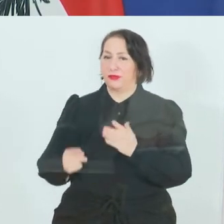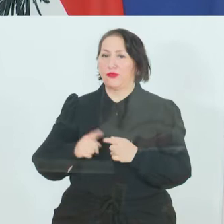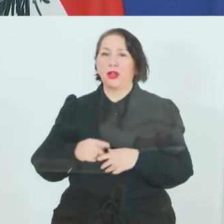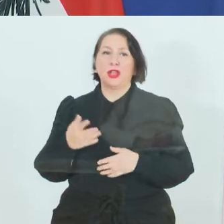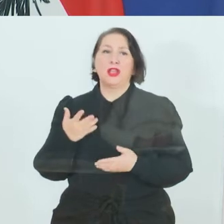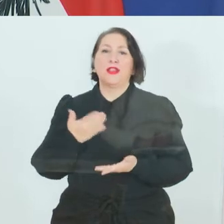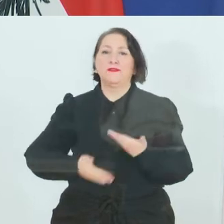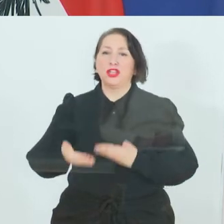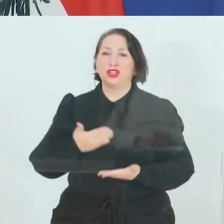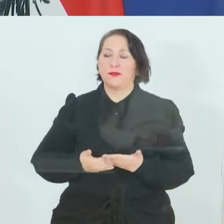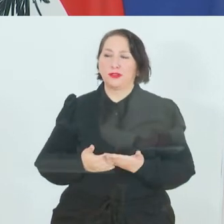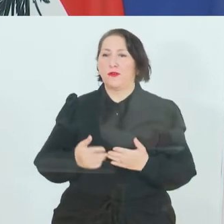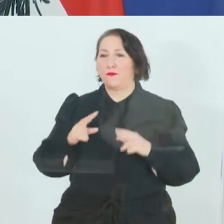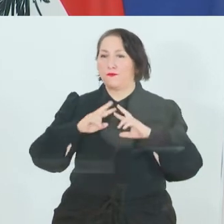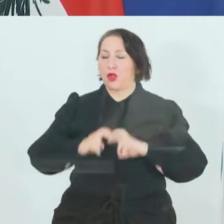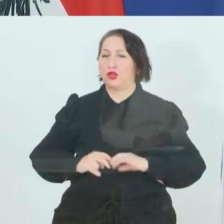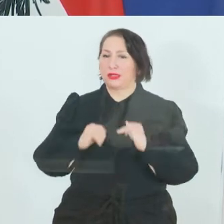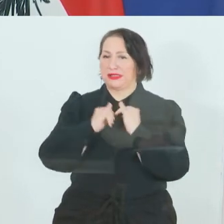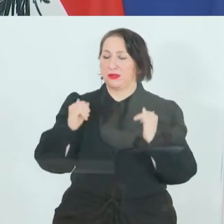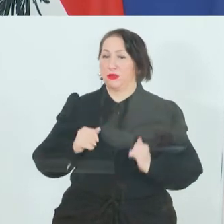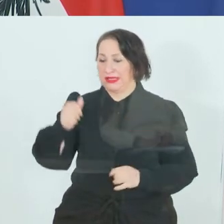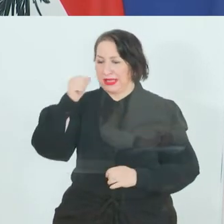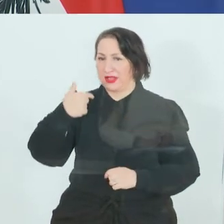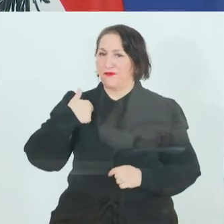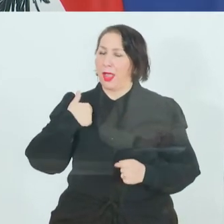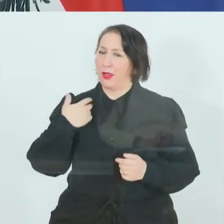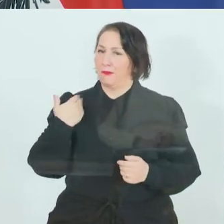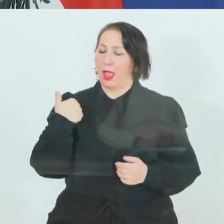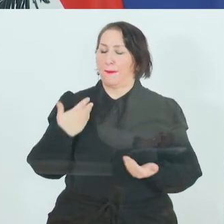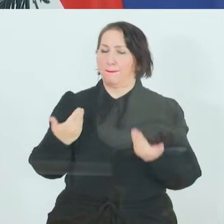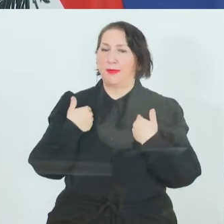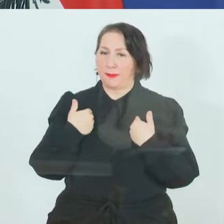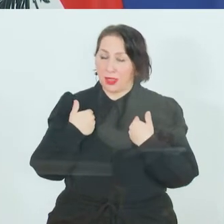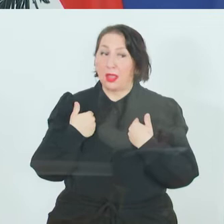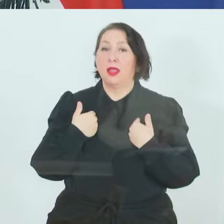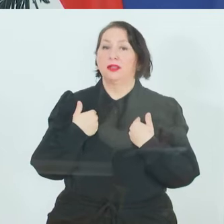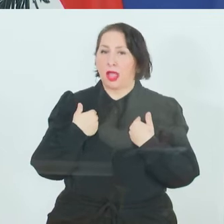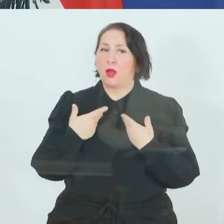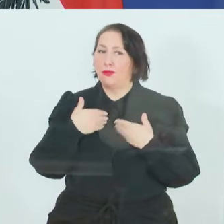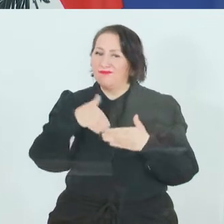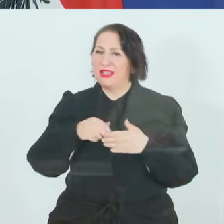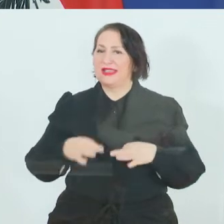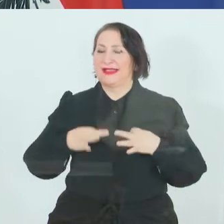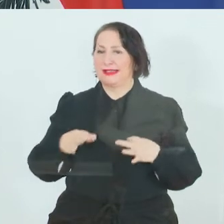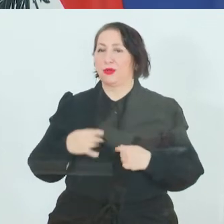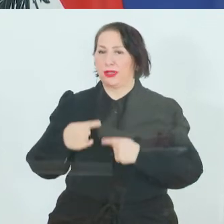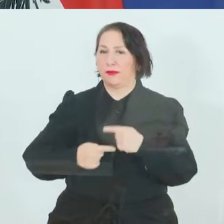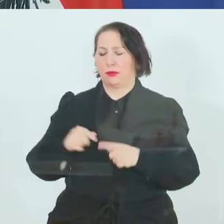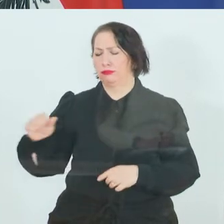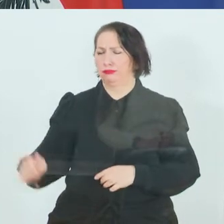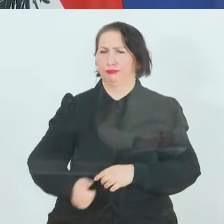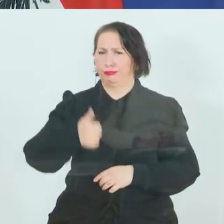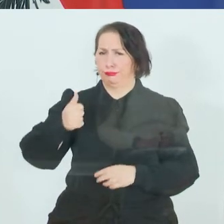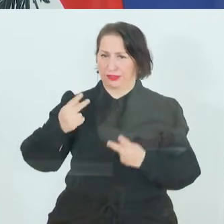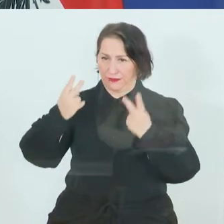Wirtschaftsforschungsinstitute bei mir und auch diese haben gesagt, die gesundheitliche Entwicklung hat zurzeit oberste Priorität.